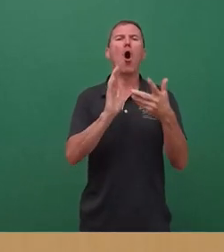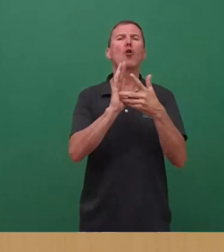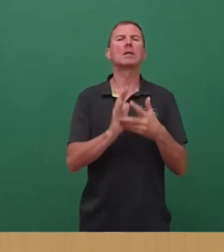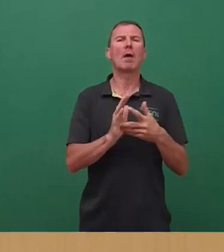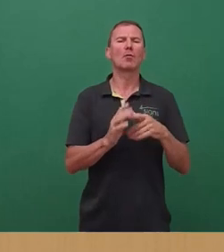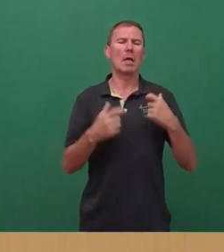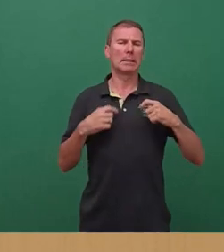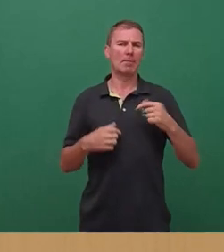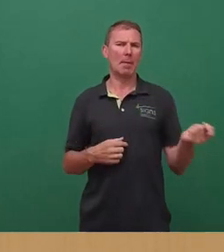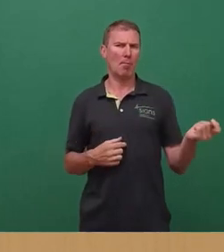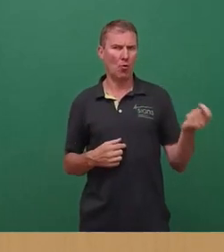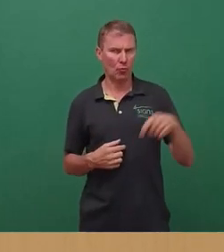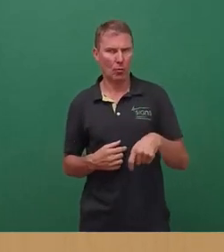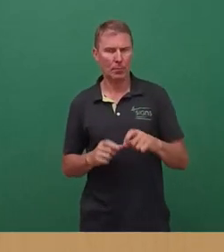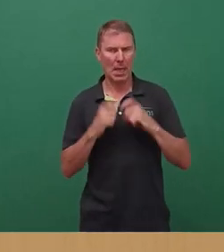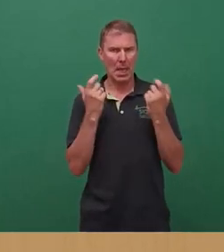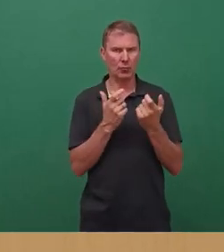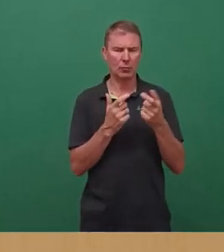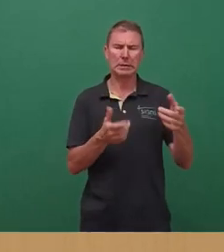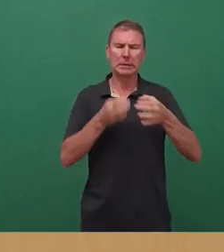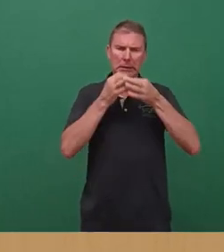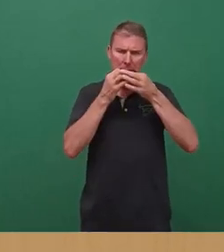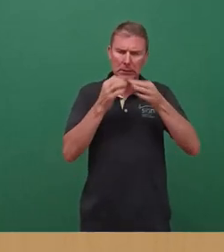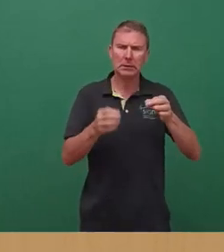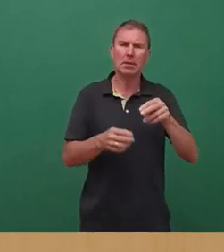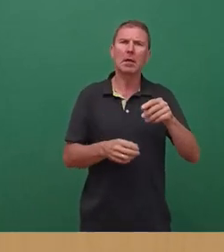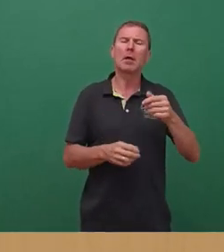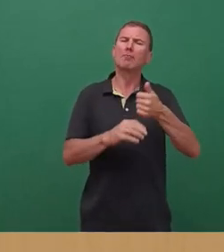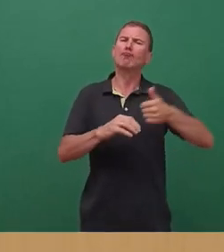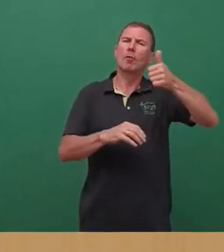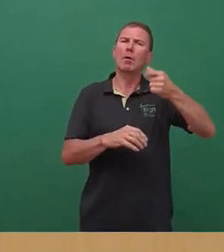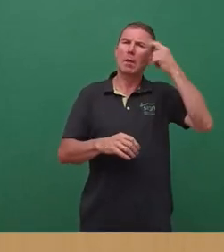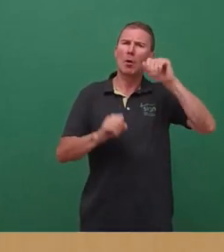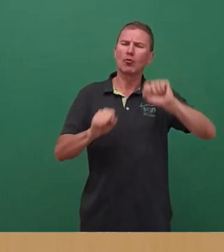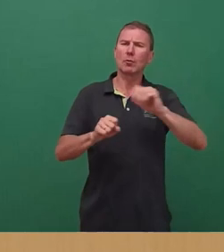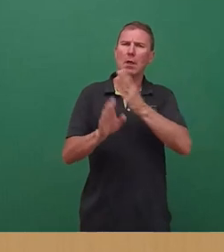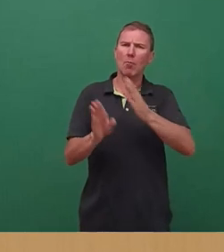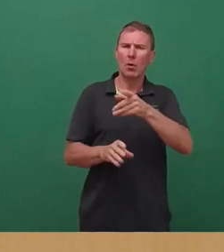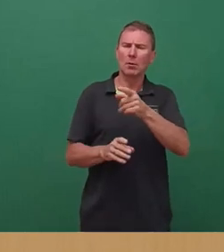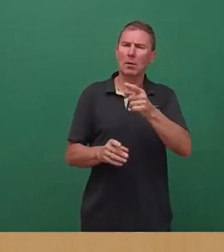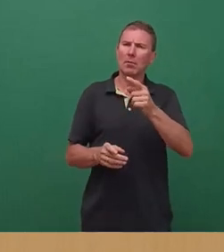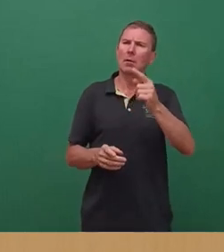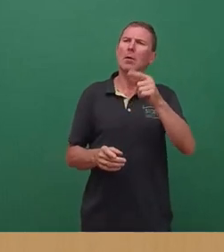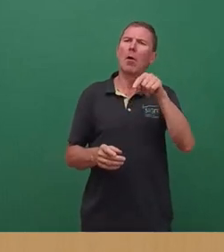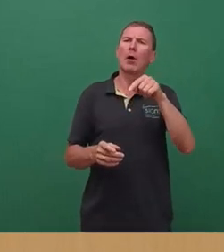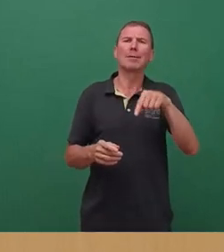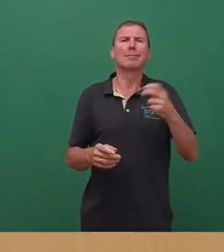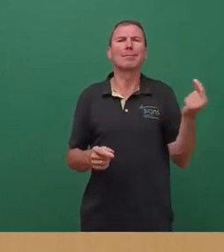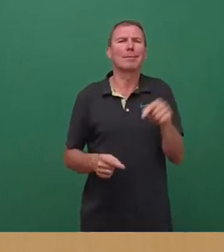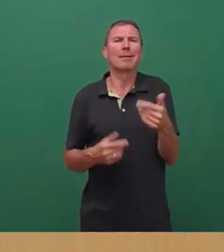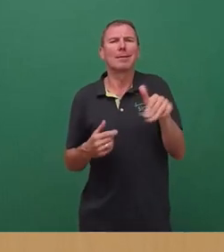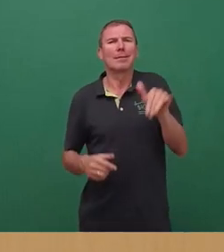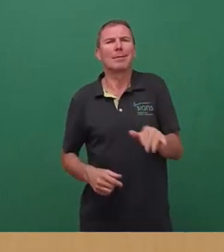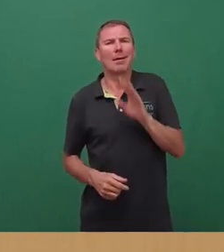sodass dann auch Breitgelegenheit sein wird, dass er Rede und Antwort steht, was er ja hier heute nicht kann. Er hat